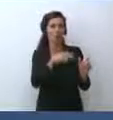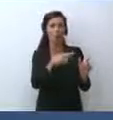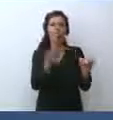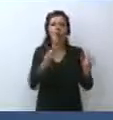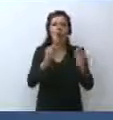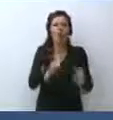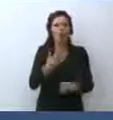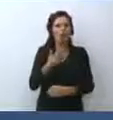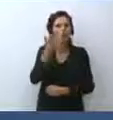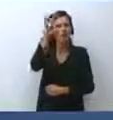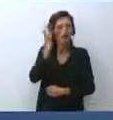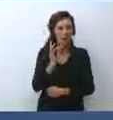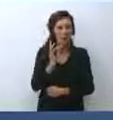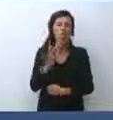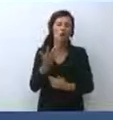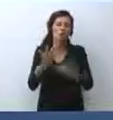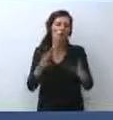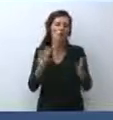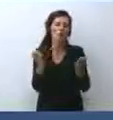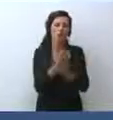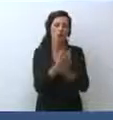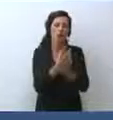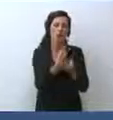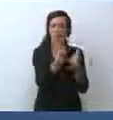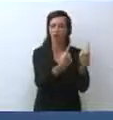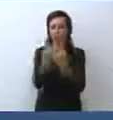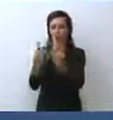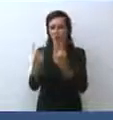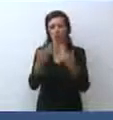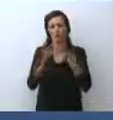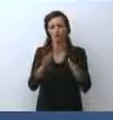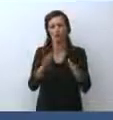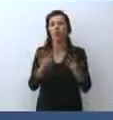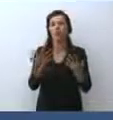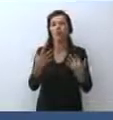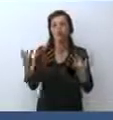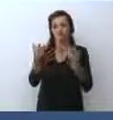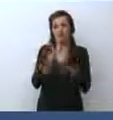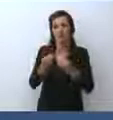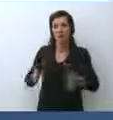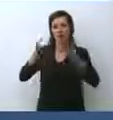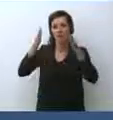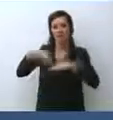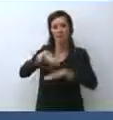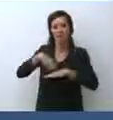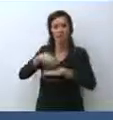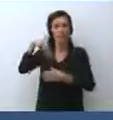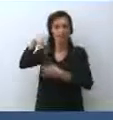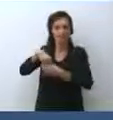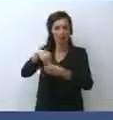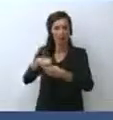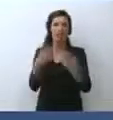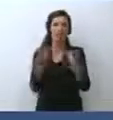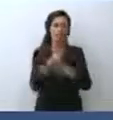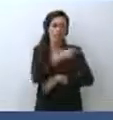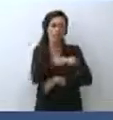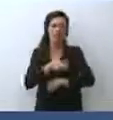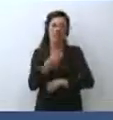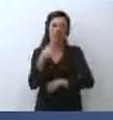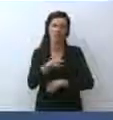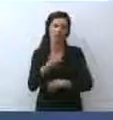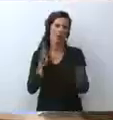ci sono stati degli episodi. Quindi insieme al Ministero e agli interni e ai sindacati affronteremo anche questa tematica.